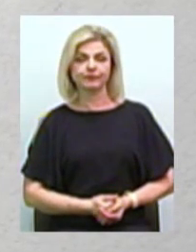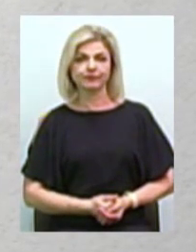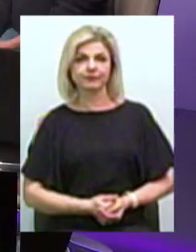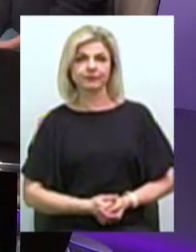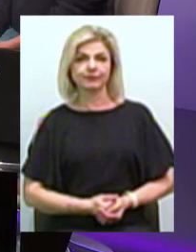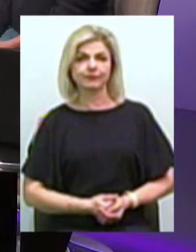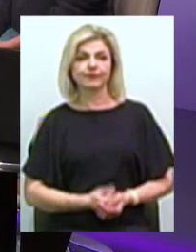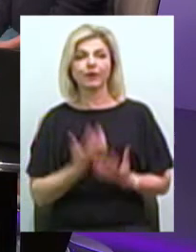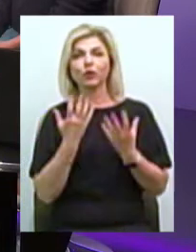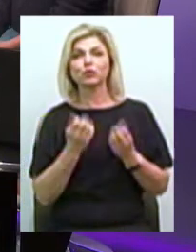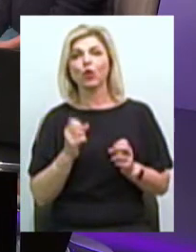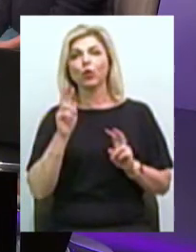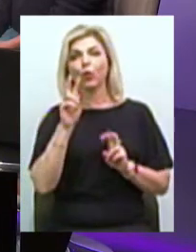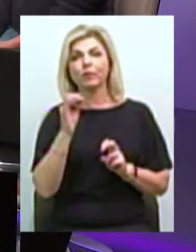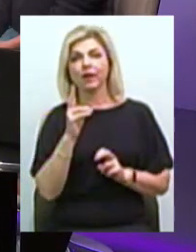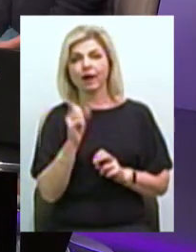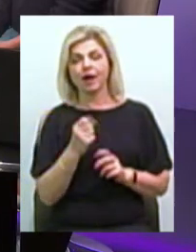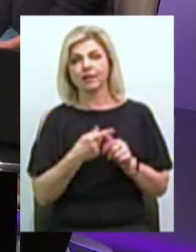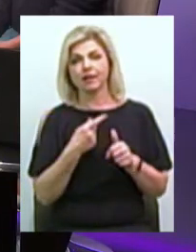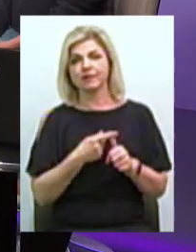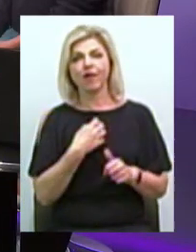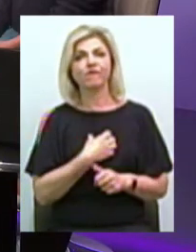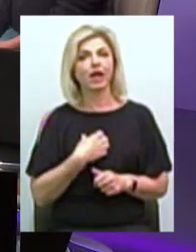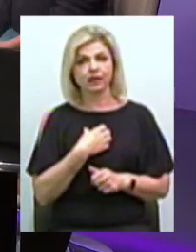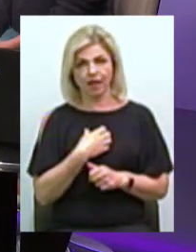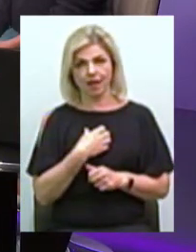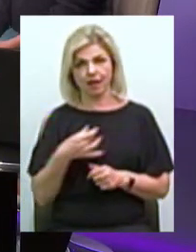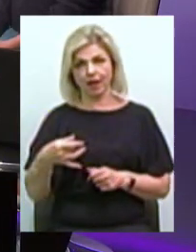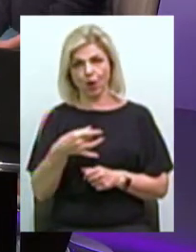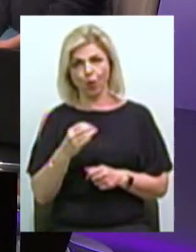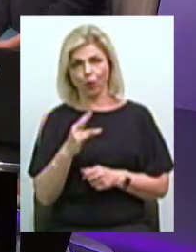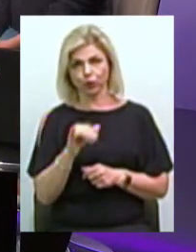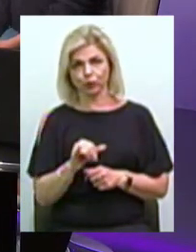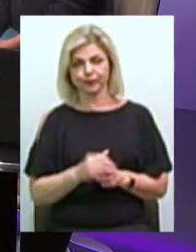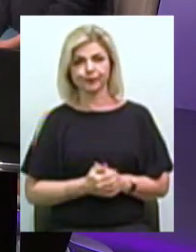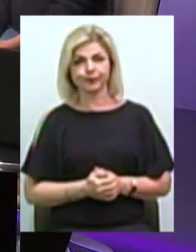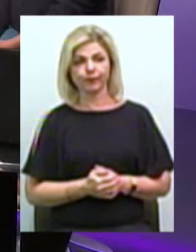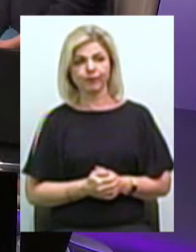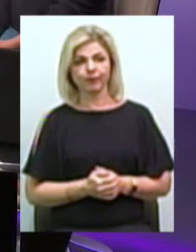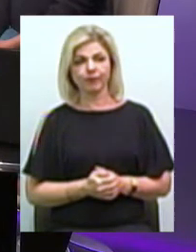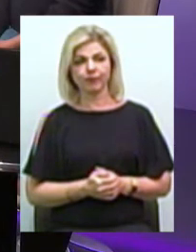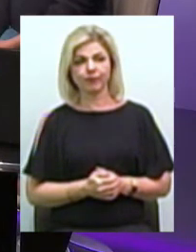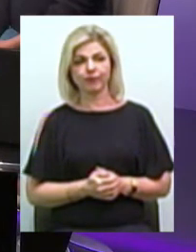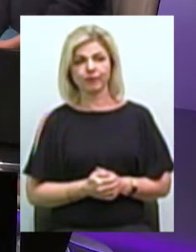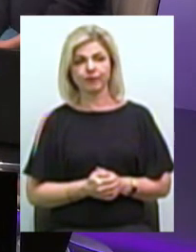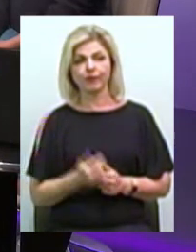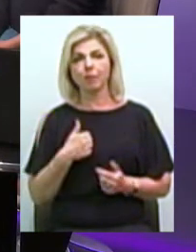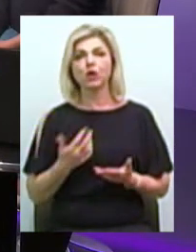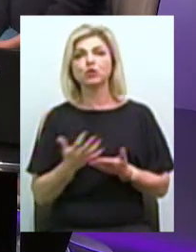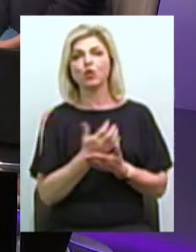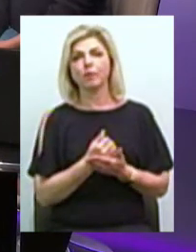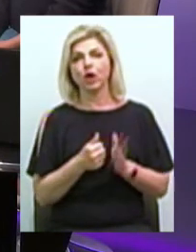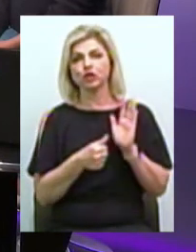Наступна рубрика, яку ми умовно називаємо «Виклики регіону» Ми обрали шість важливих